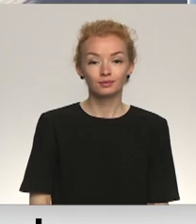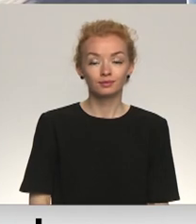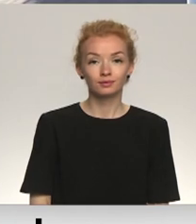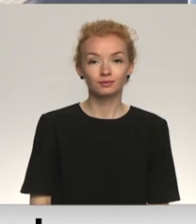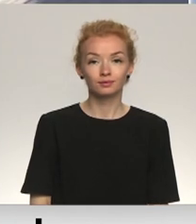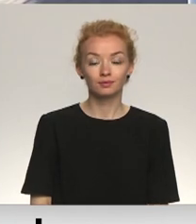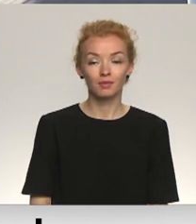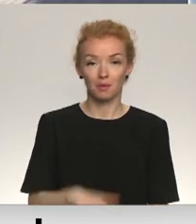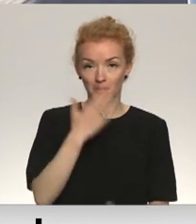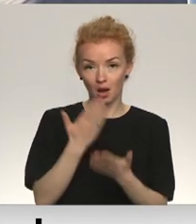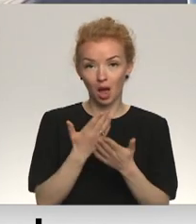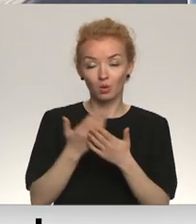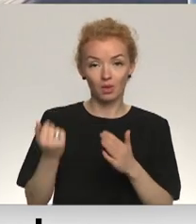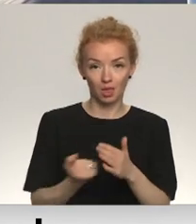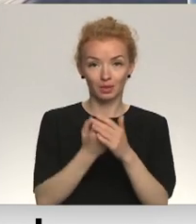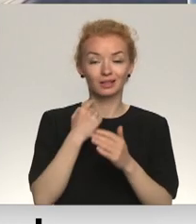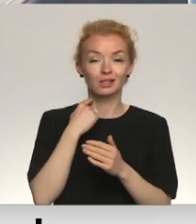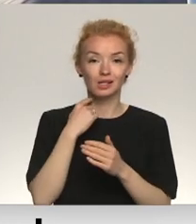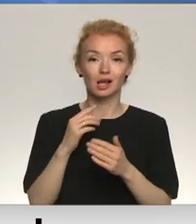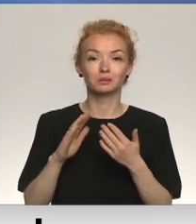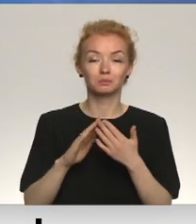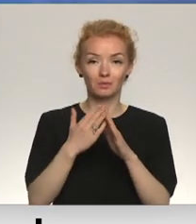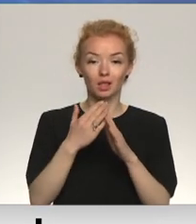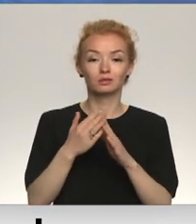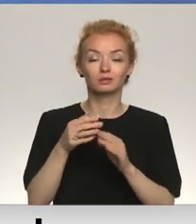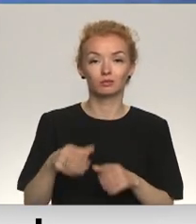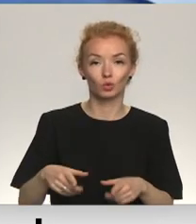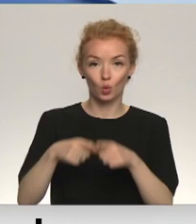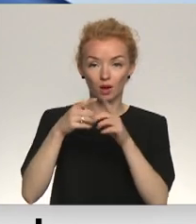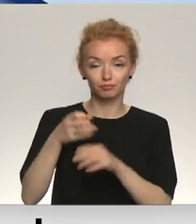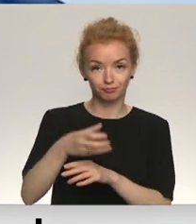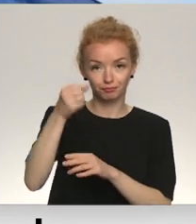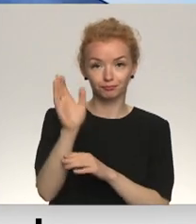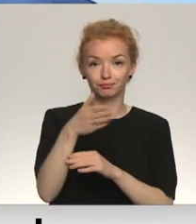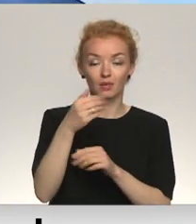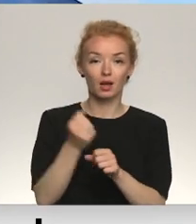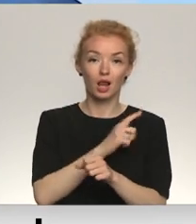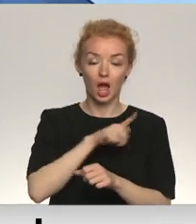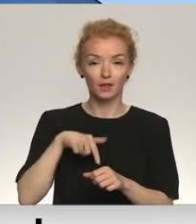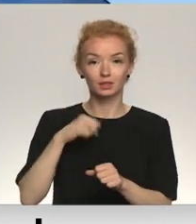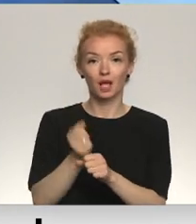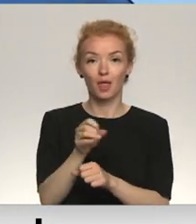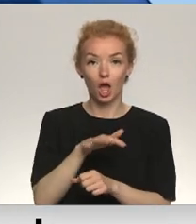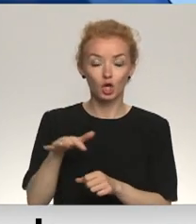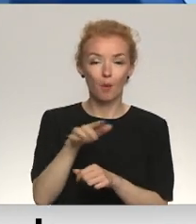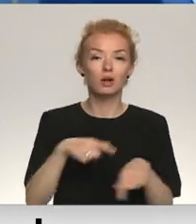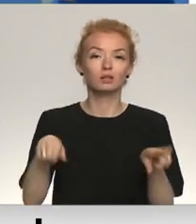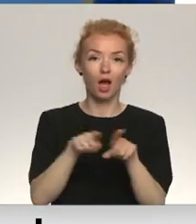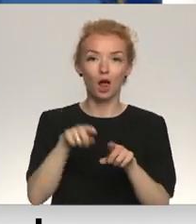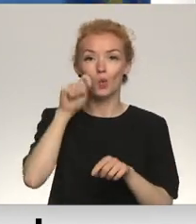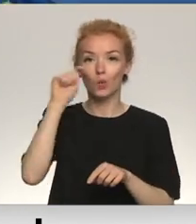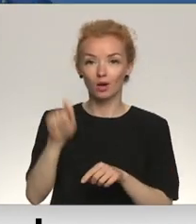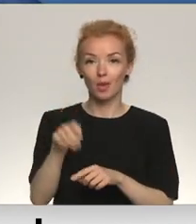Izrādot atbalstu, Rīgas pilsas svētā gara tornī šodien plīvo ne tikai Latvijas un Eiropas savienības, bet arī Ukraina